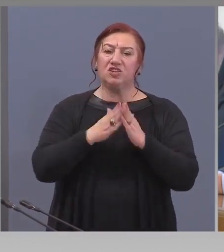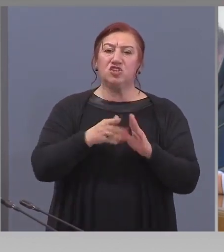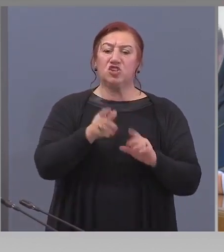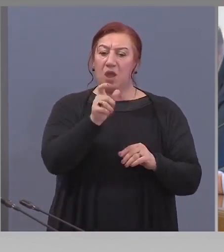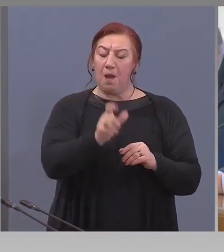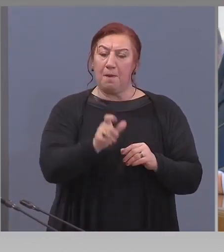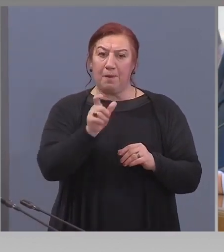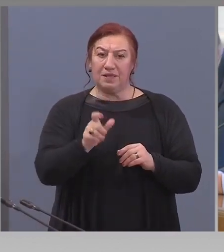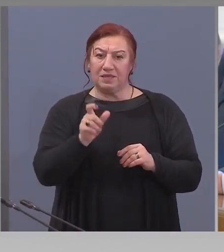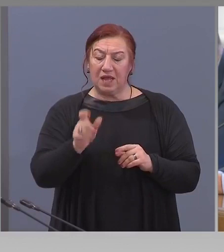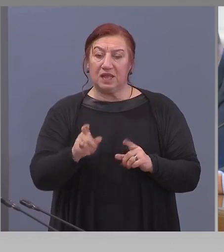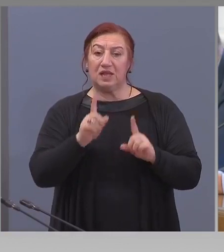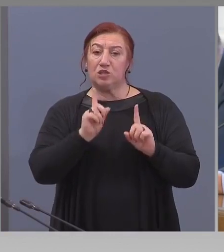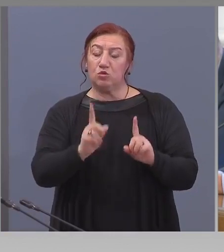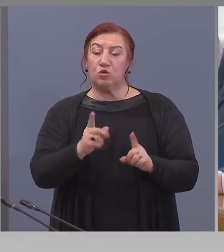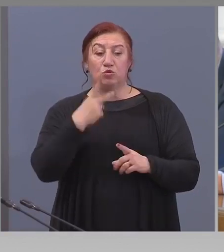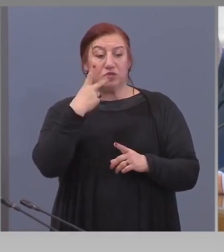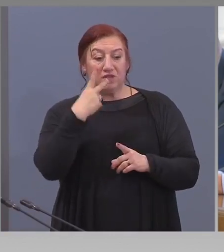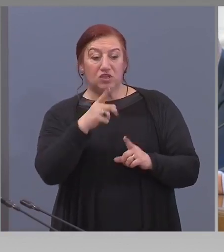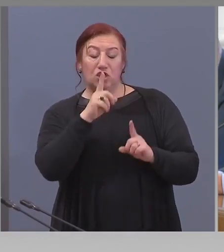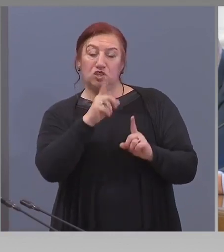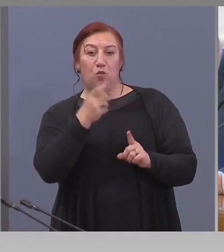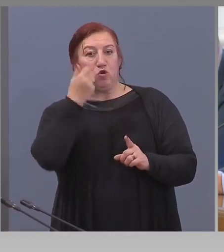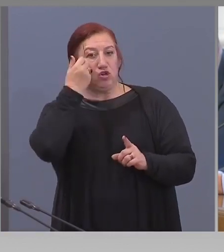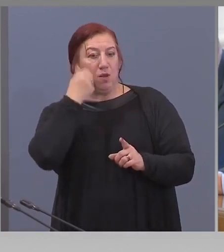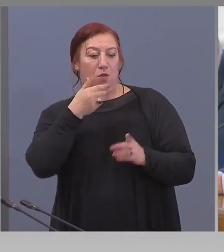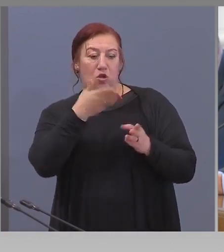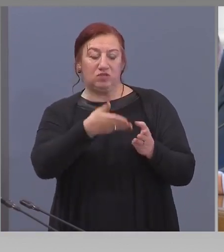се считат, че съотношението полза-риск ще бъде добро.